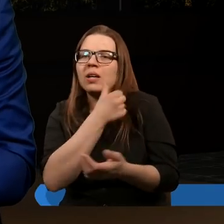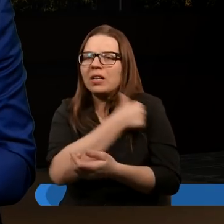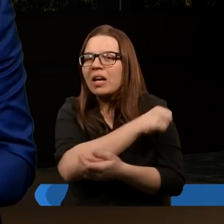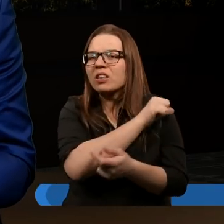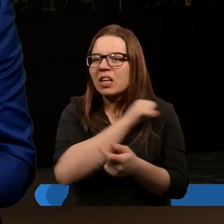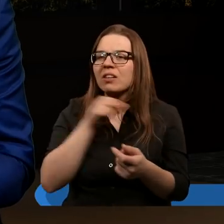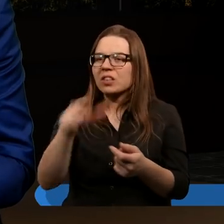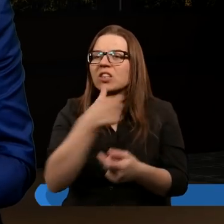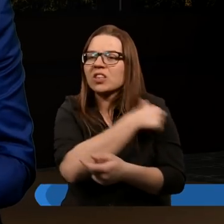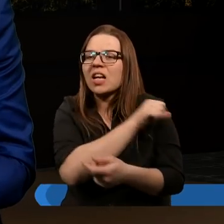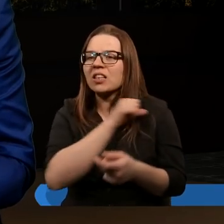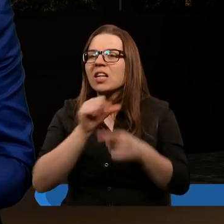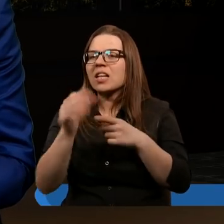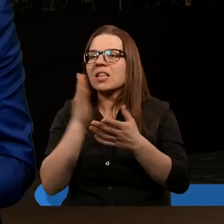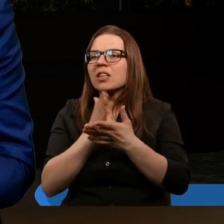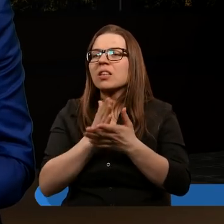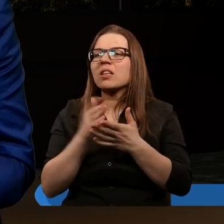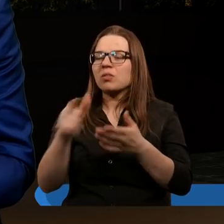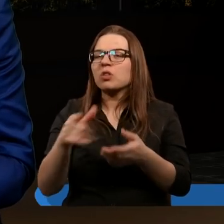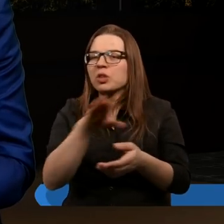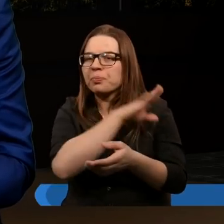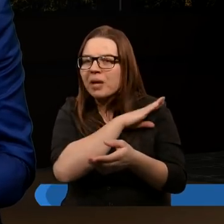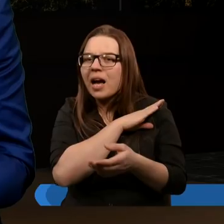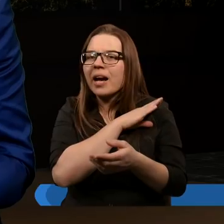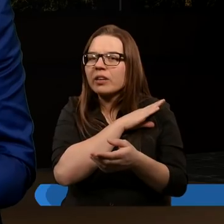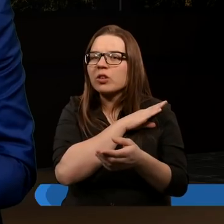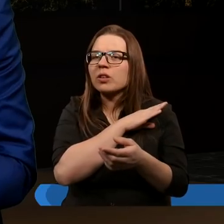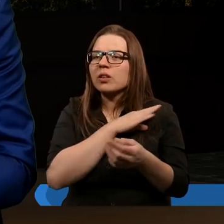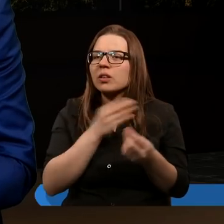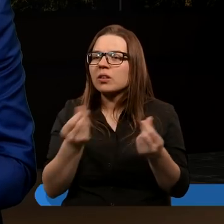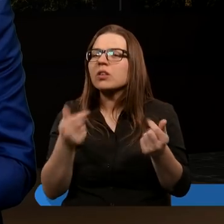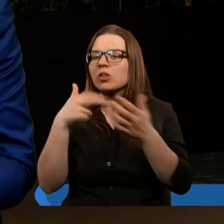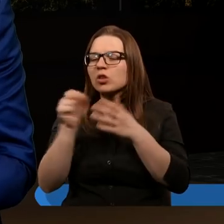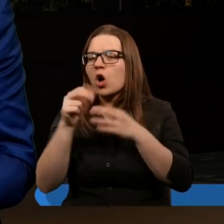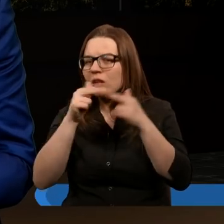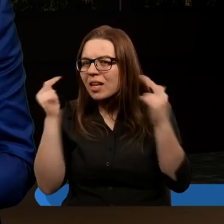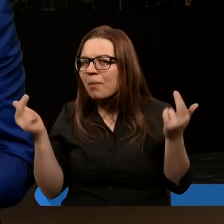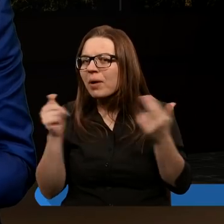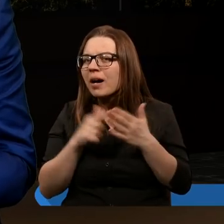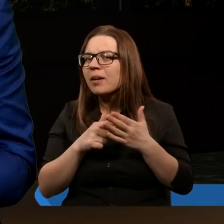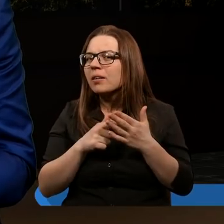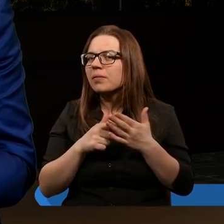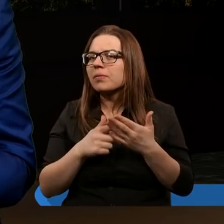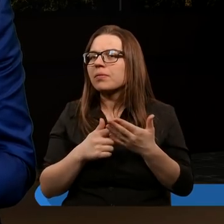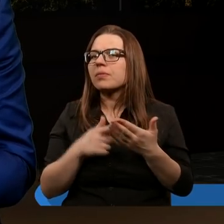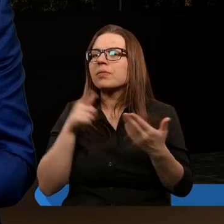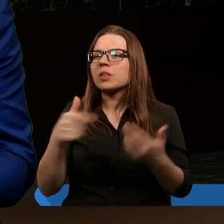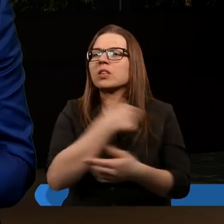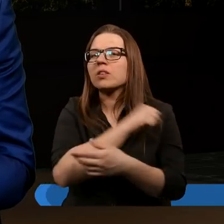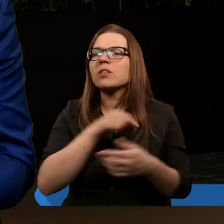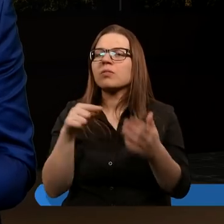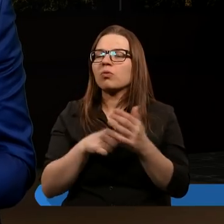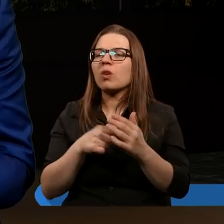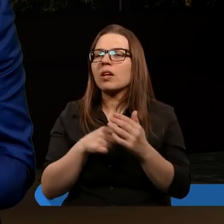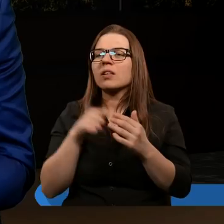chrześcijaństwo, tak? Chrześcijaństwo jest, jak jest napisane tutaj, jeźdź jest śmierć, ma na imię śmierć, czyli już w zasadzie go nie ma. Dlatego chrześcijaństwo właśnie